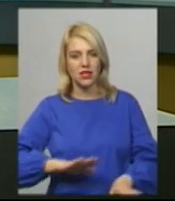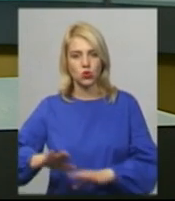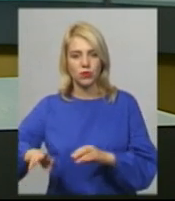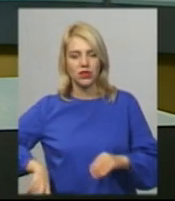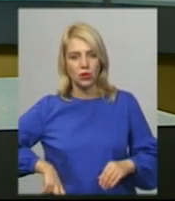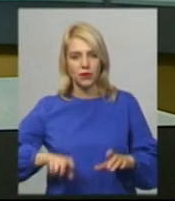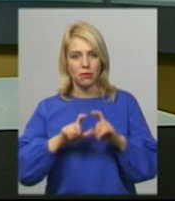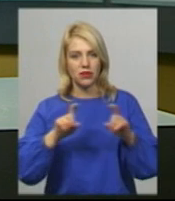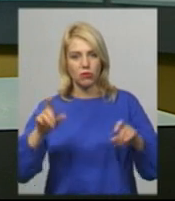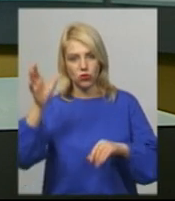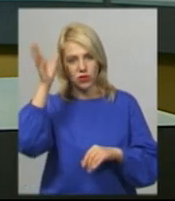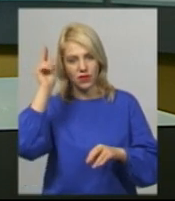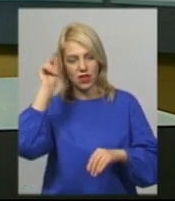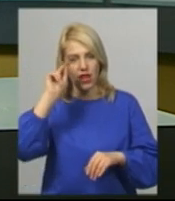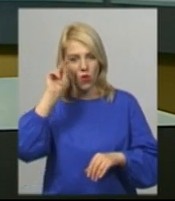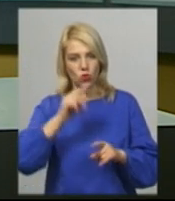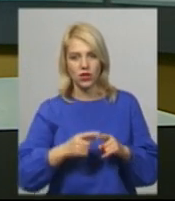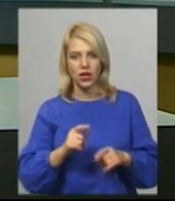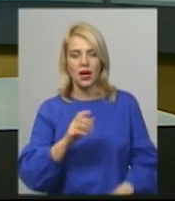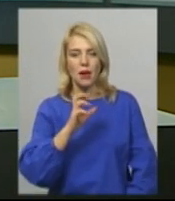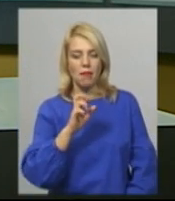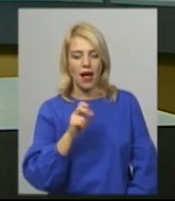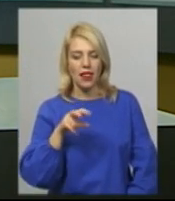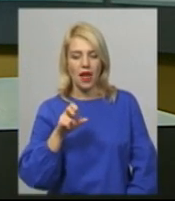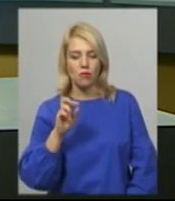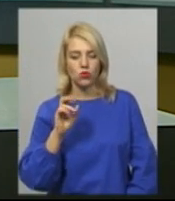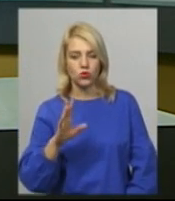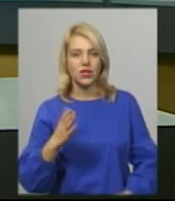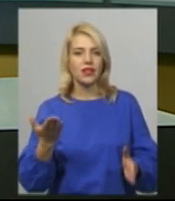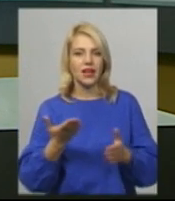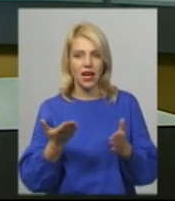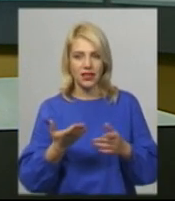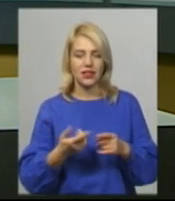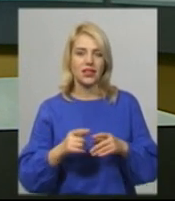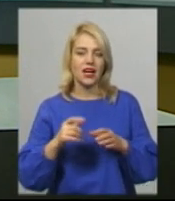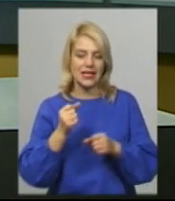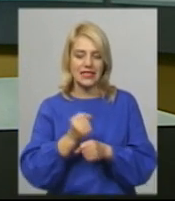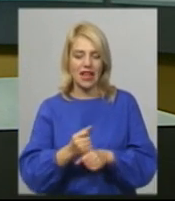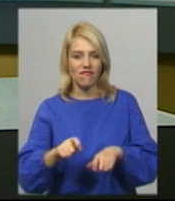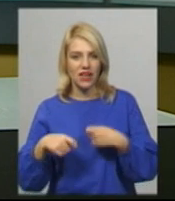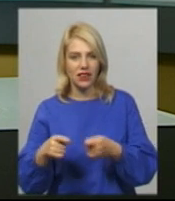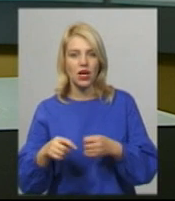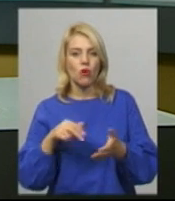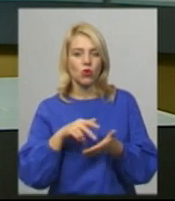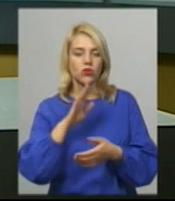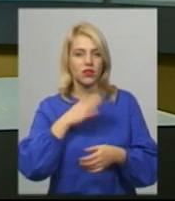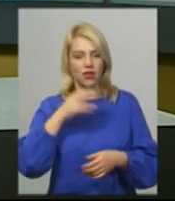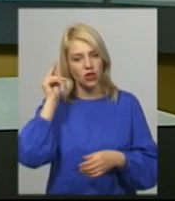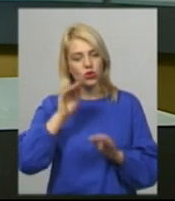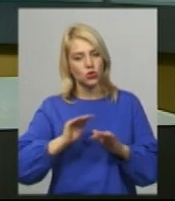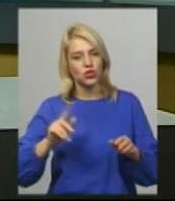директора Департаменту освіти та науки Надія Балабуст. Які естафети проходили учні, знає наш кореспондент Андрій Гумений.